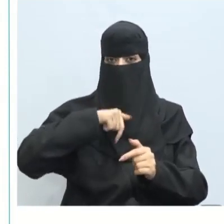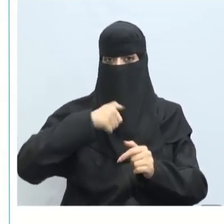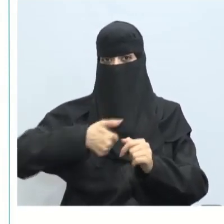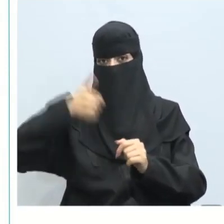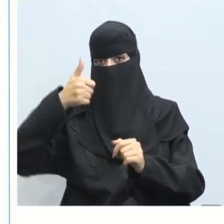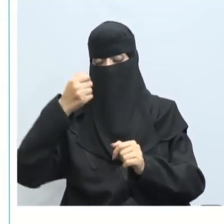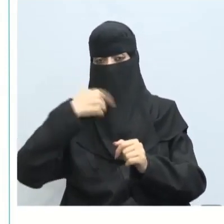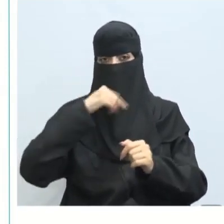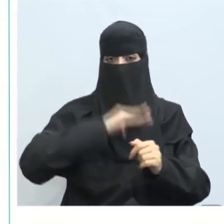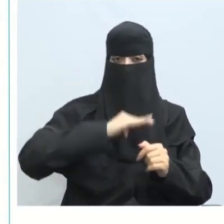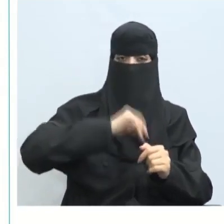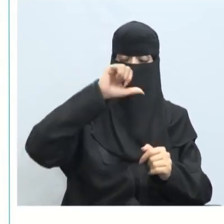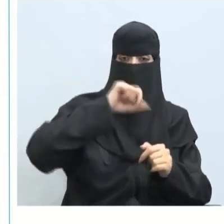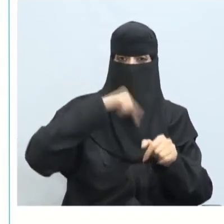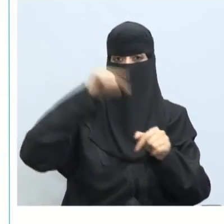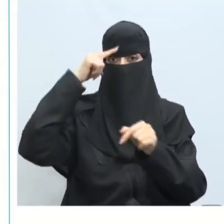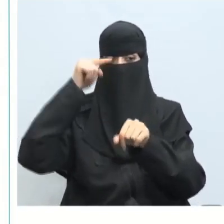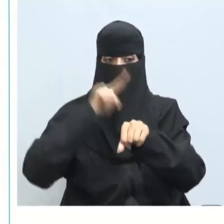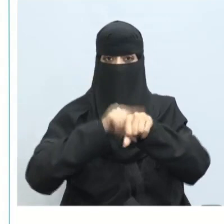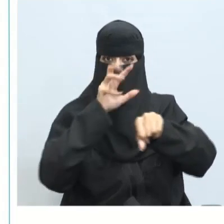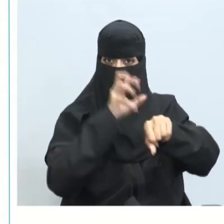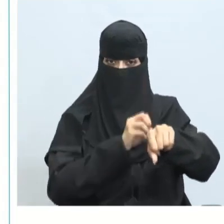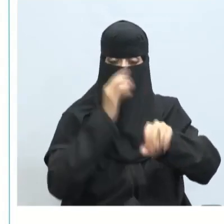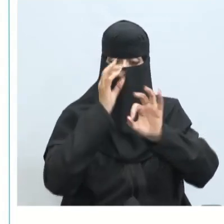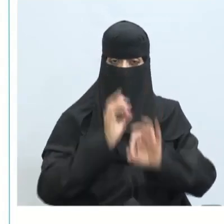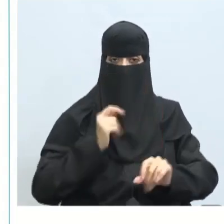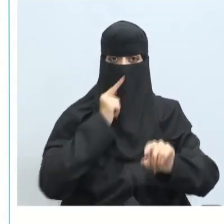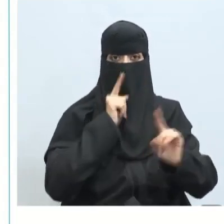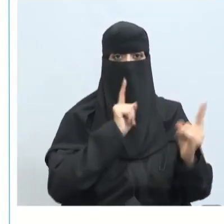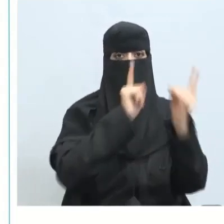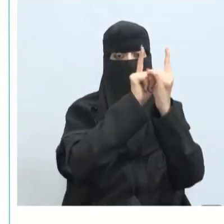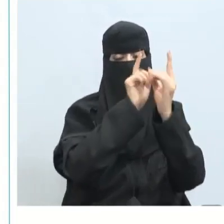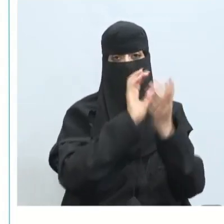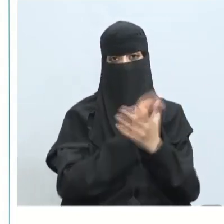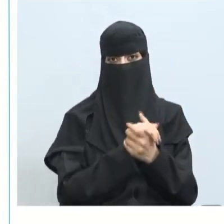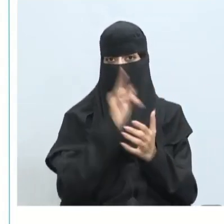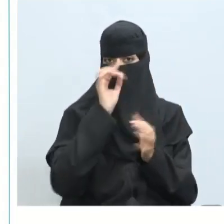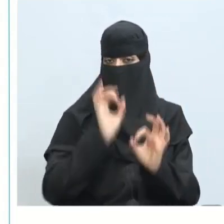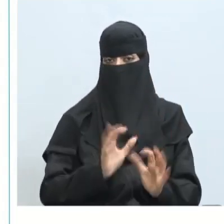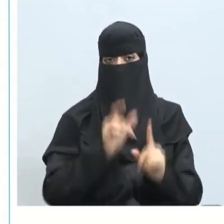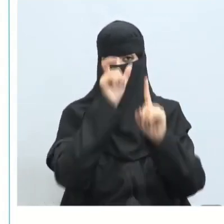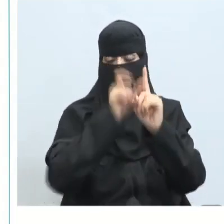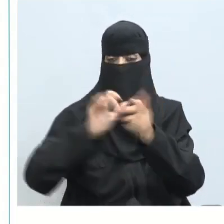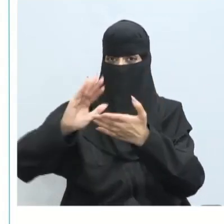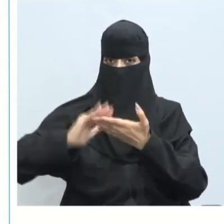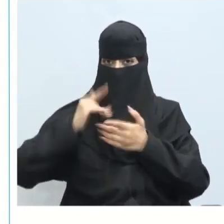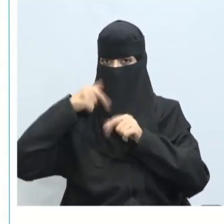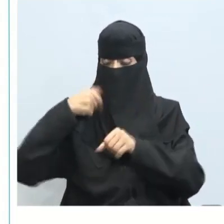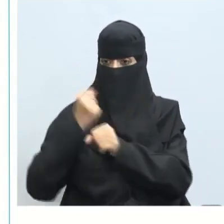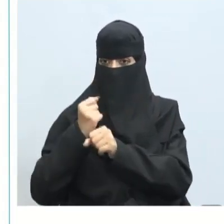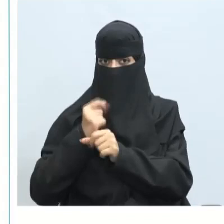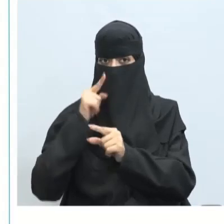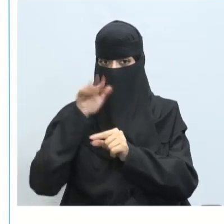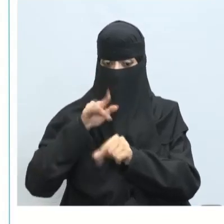مواعيد يجب الوفاء بها حينما يكون لدى السكرتير عمل وبالتالي أتيه المواعيد إذا كان